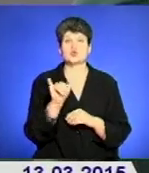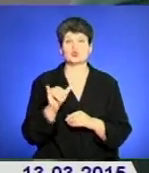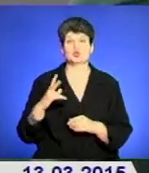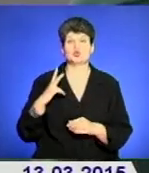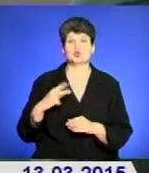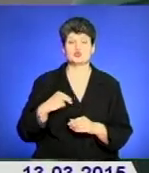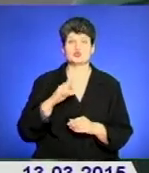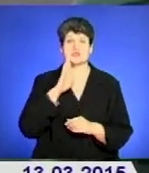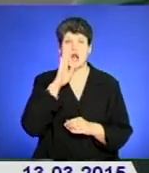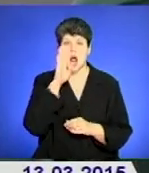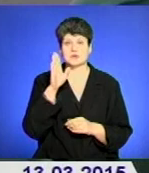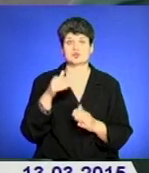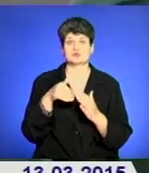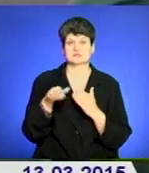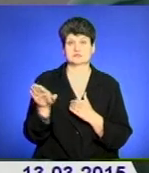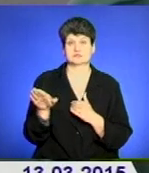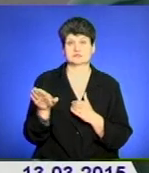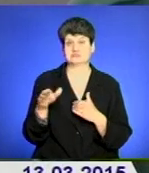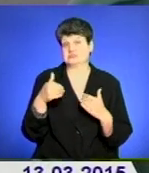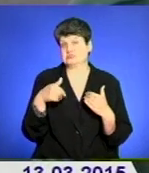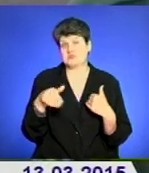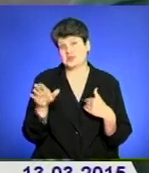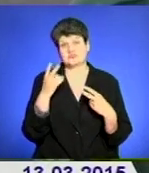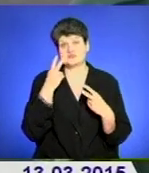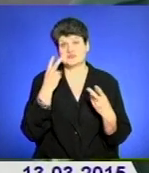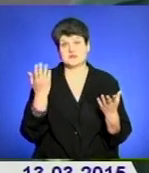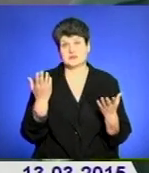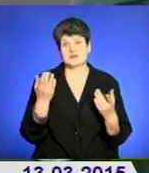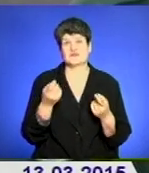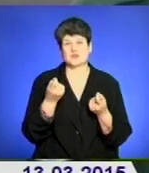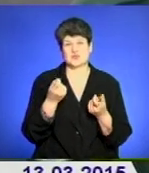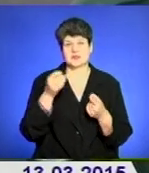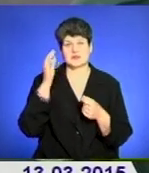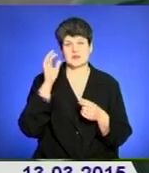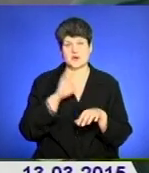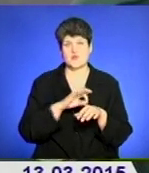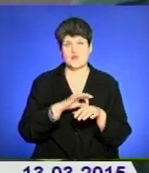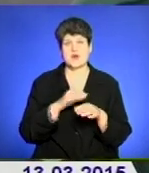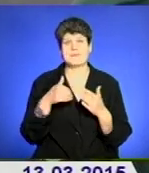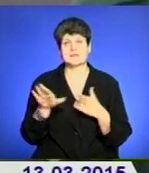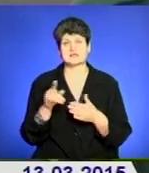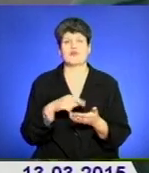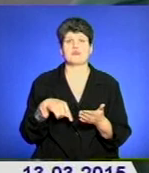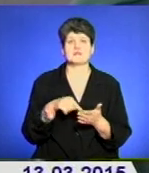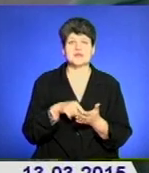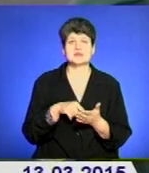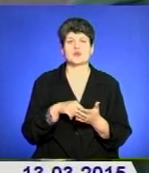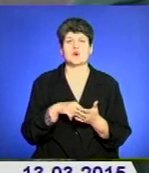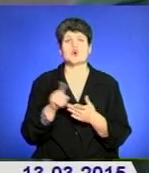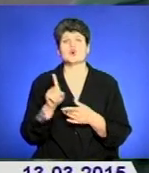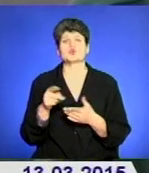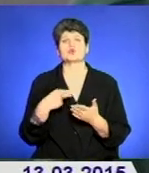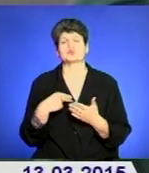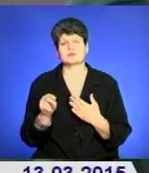пішла зранку, пішла як завжди, вона в трохи хвора, пішла як завжди до міста, казала, собі дещо